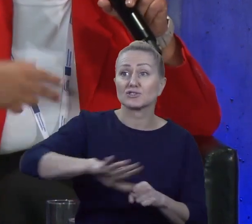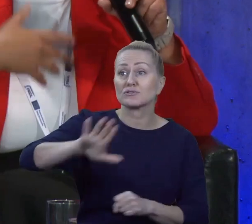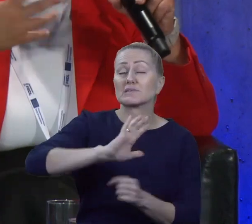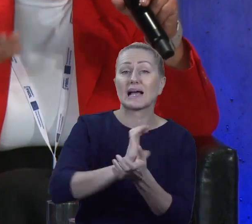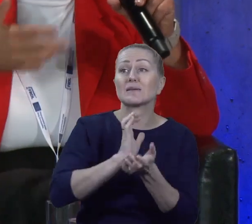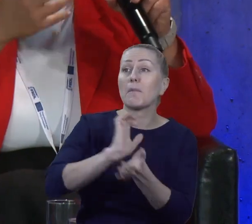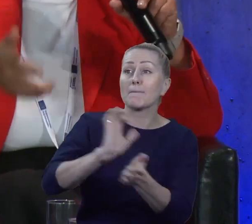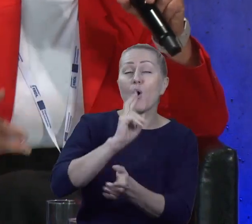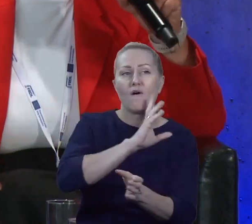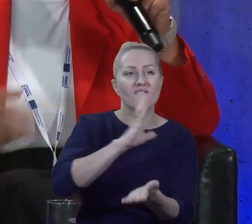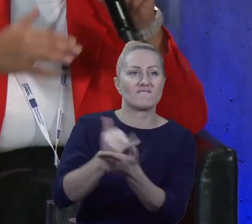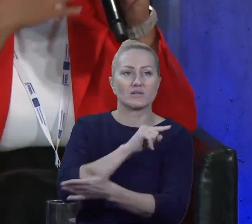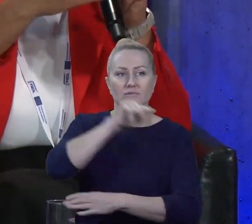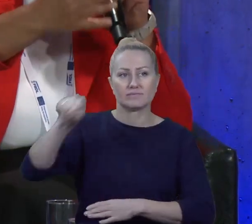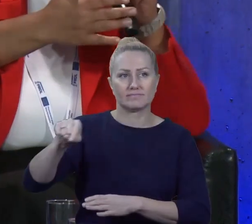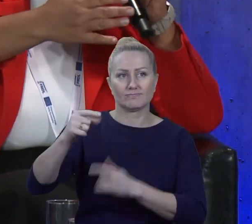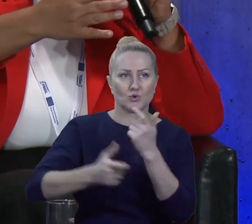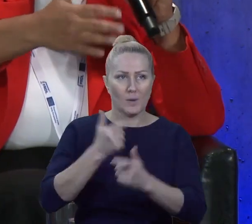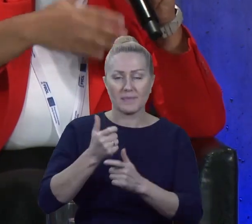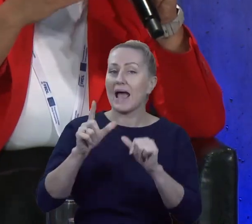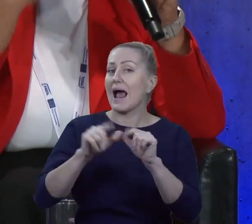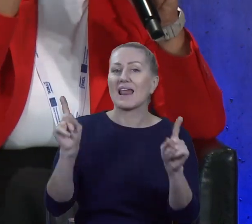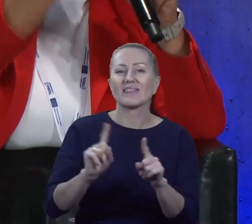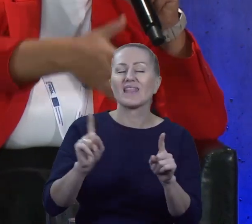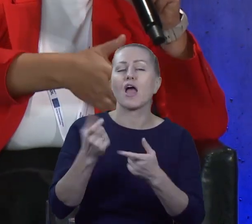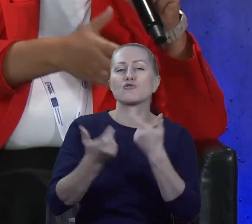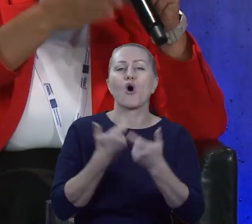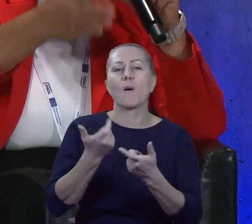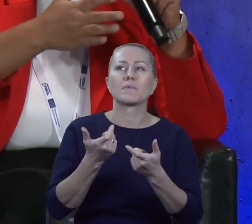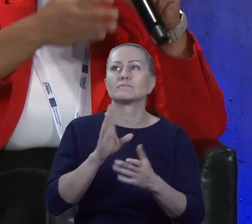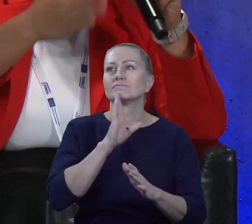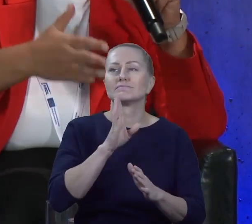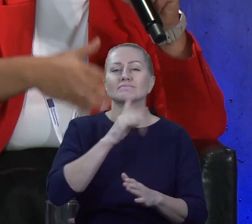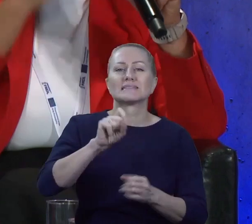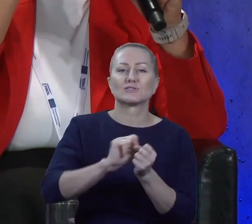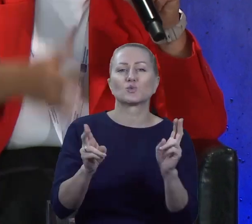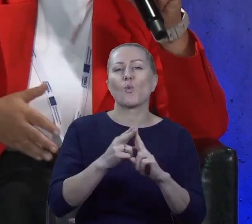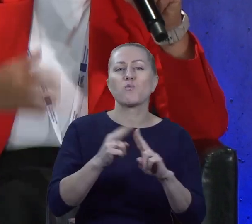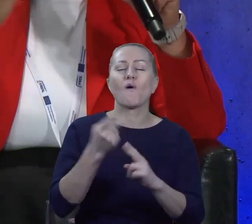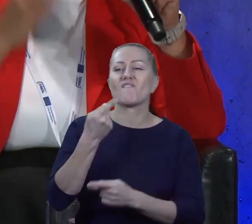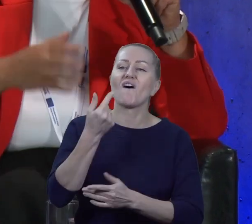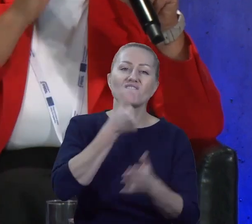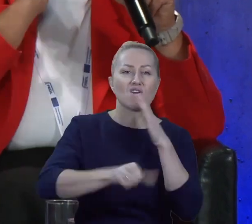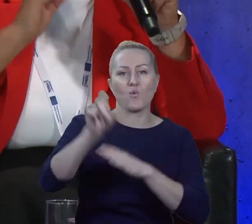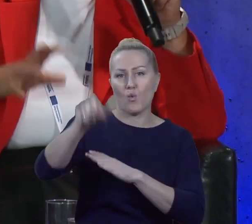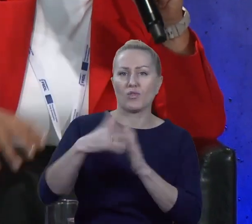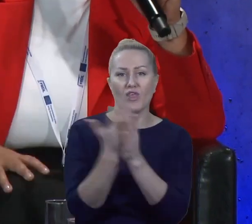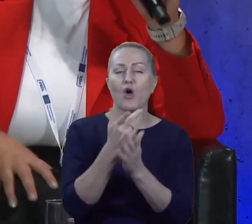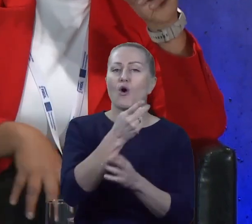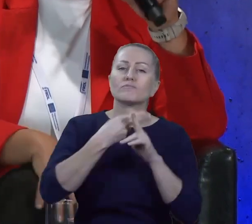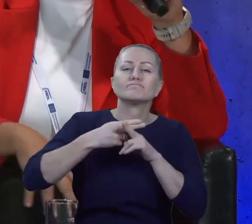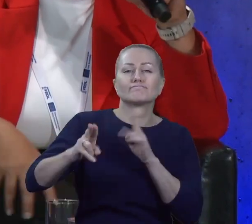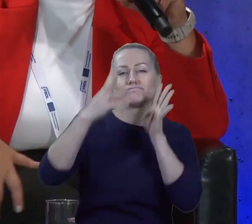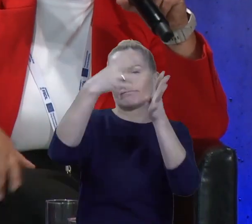działalność, korzystał z, ale też nie w takim zakresie, że nagle jest jakaś umowa na wyłączność i wtedy mamy tam monolit i